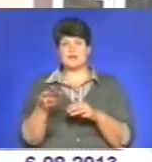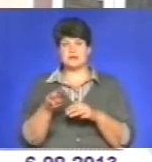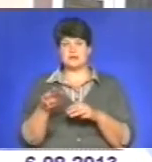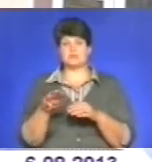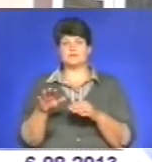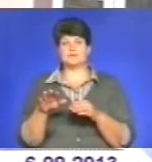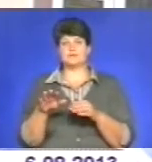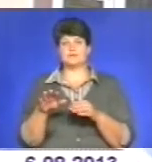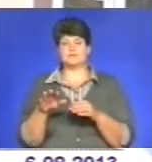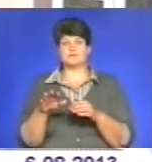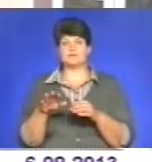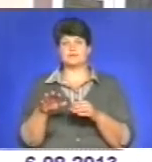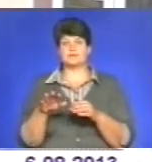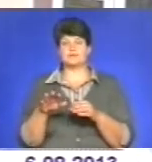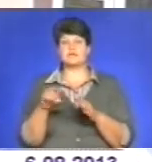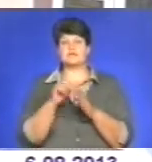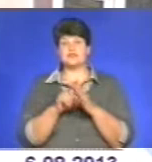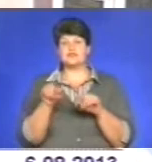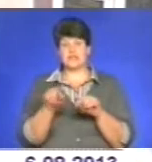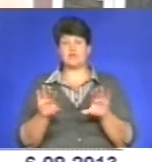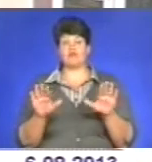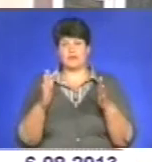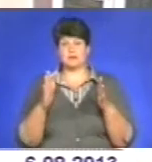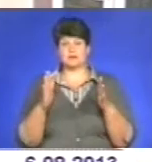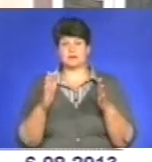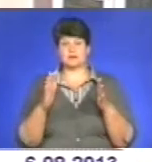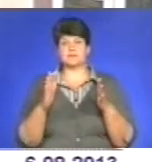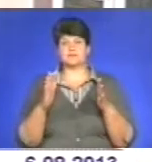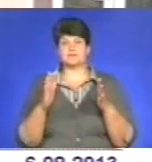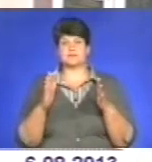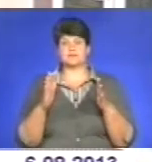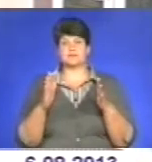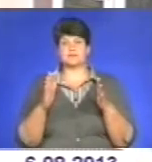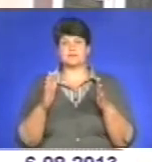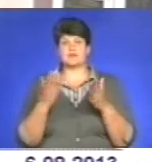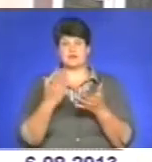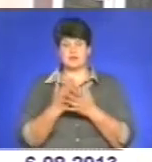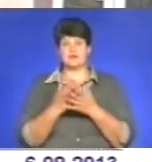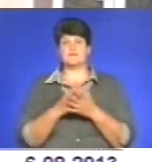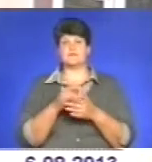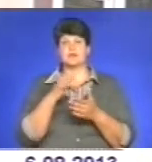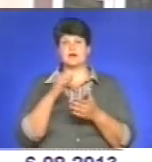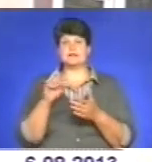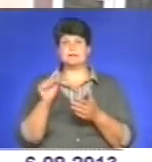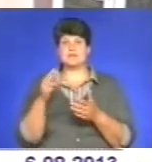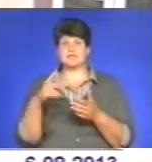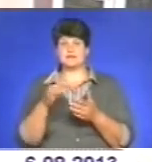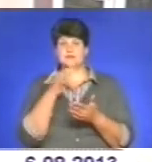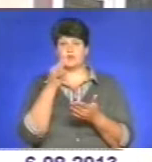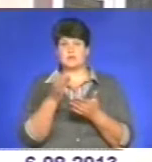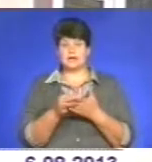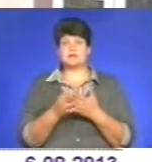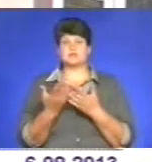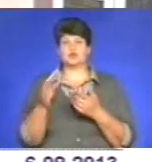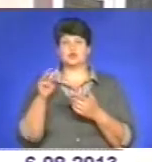майданчика. В таких випадках наступає адміністративна відповідальність відповідно до